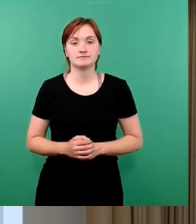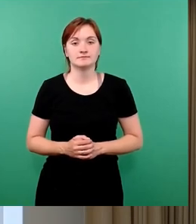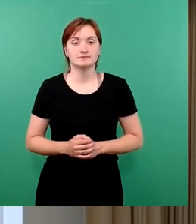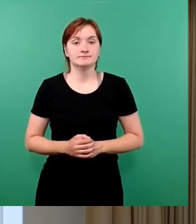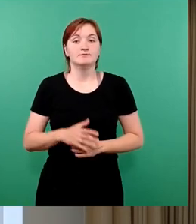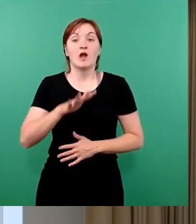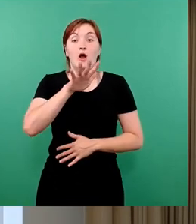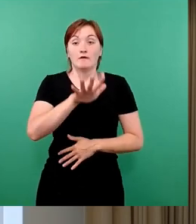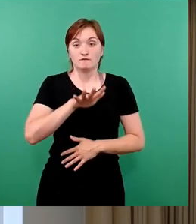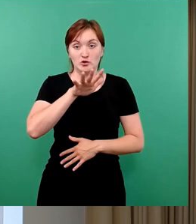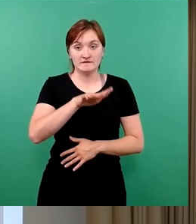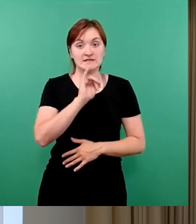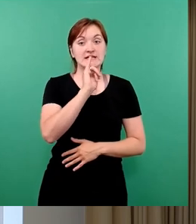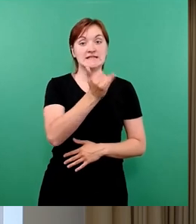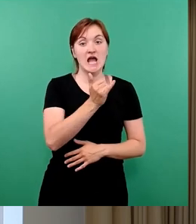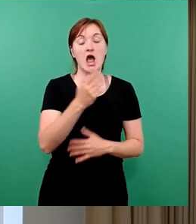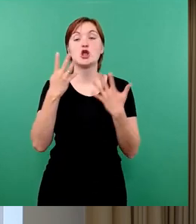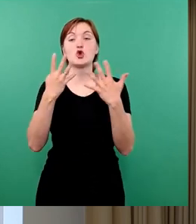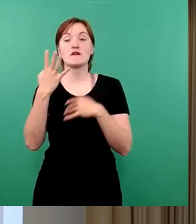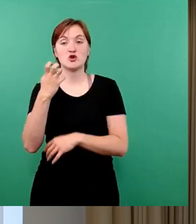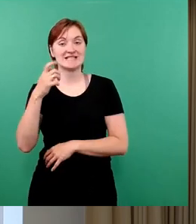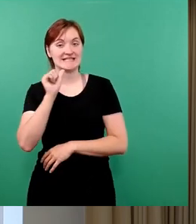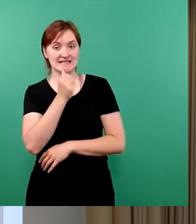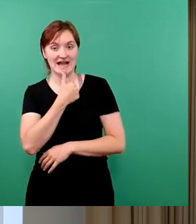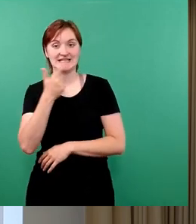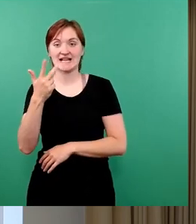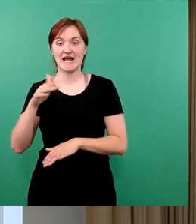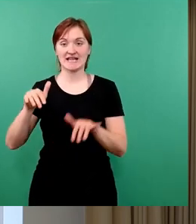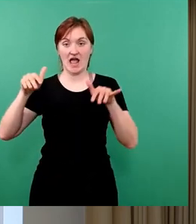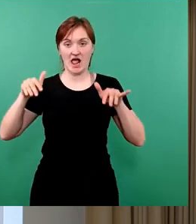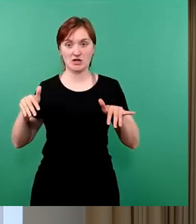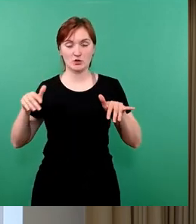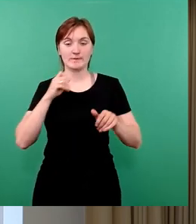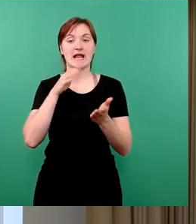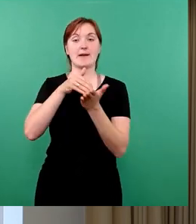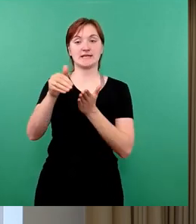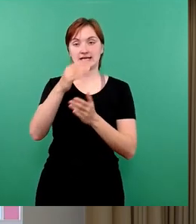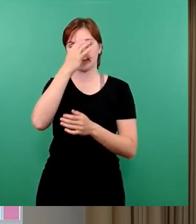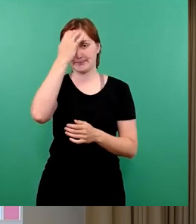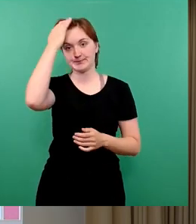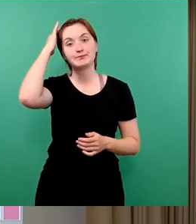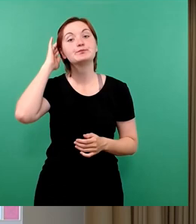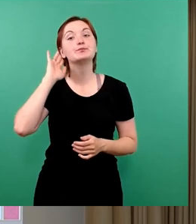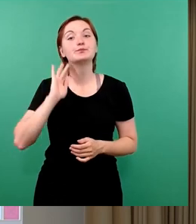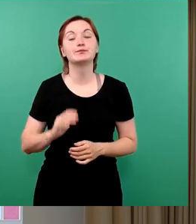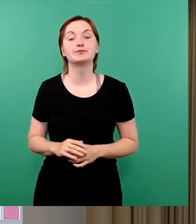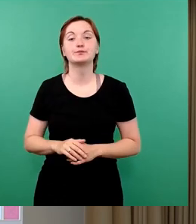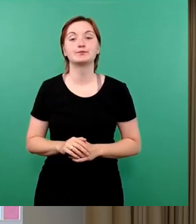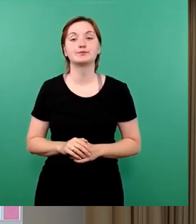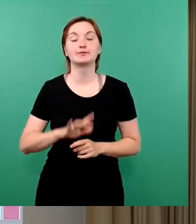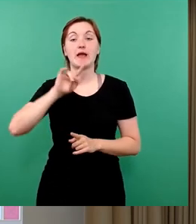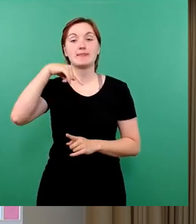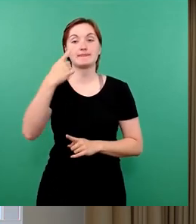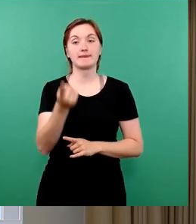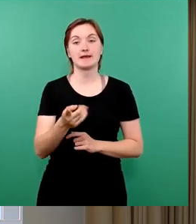15, ja, 49, nein, drei Enthaltungen werden damit abgelehnt. Wir kommen als nächstes